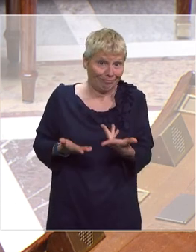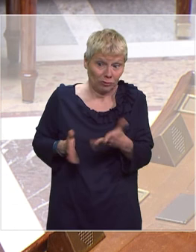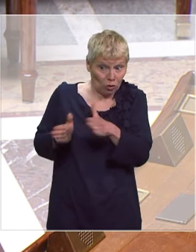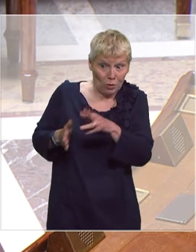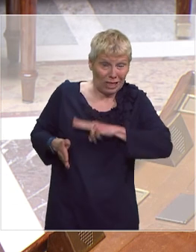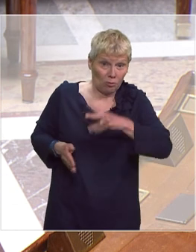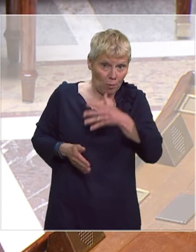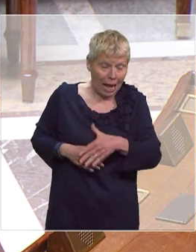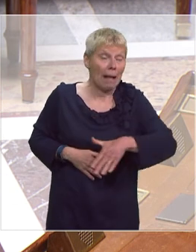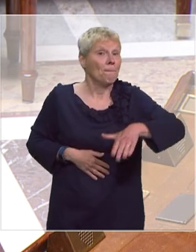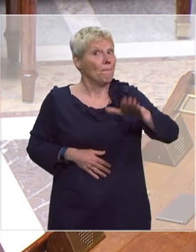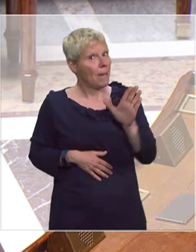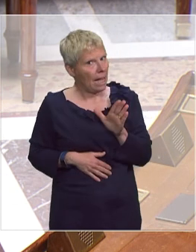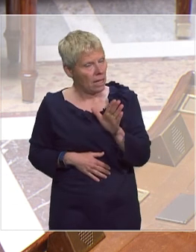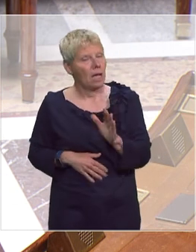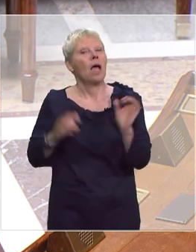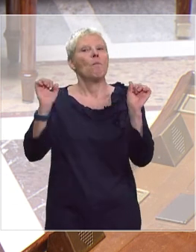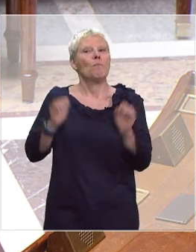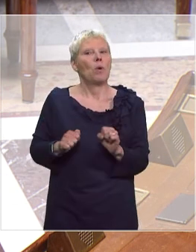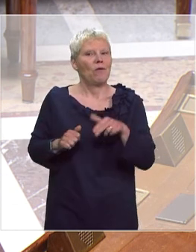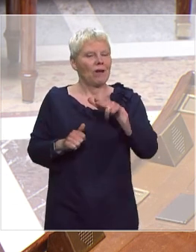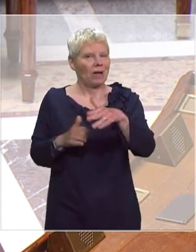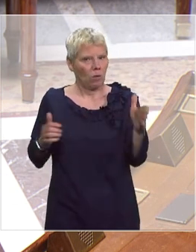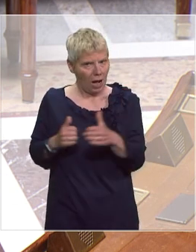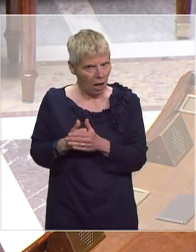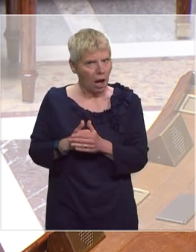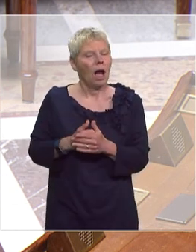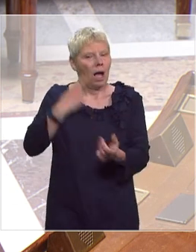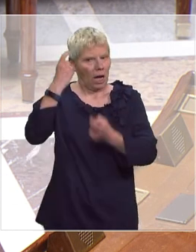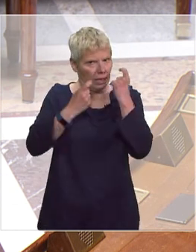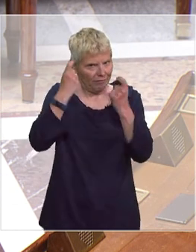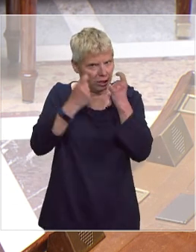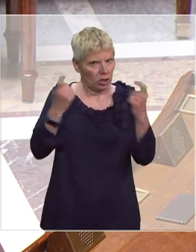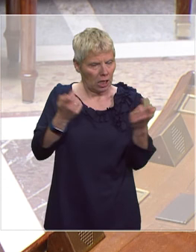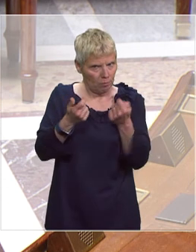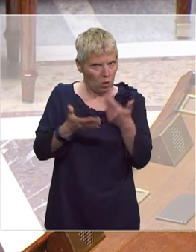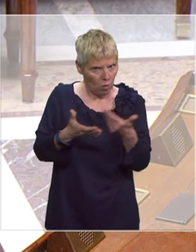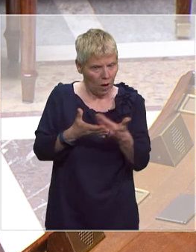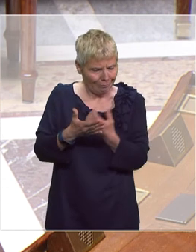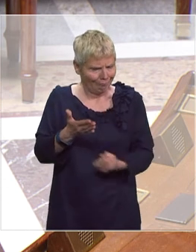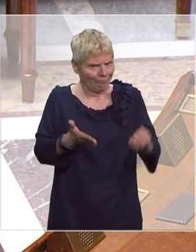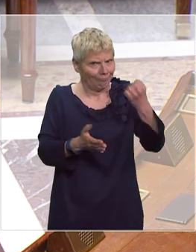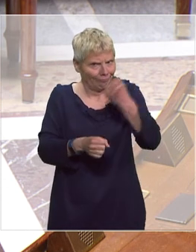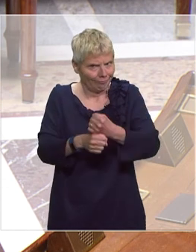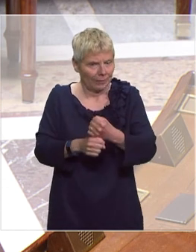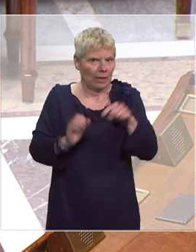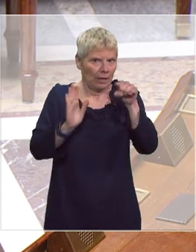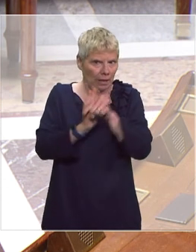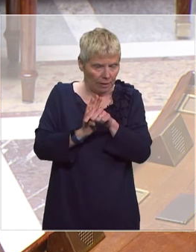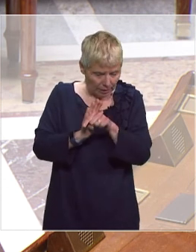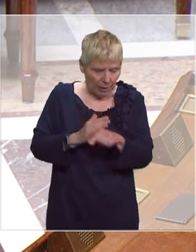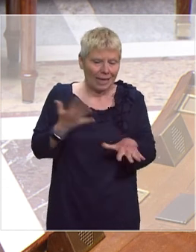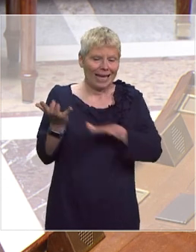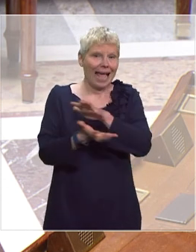En revanche, rien ne nous interdit et nous allons le faire de commencer à travailler sur la mise en place d'un dispositif de couverture de la